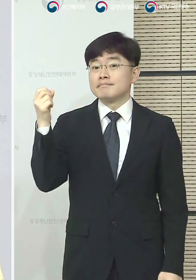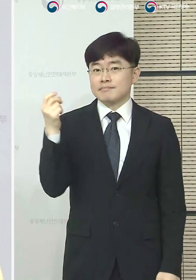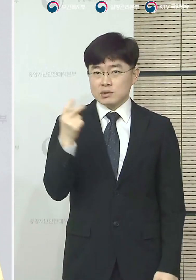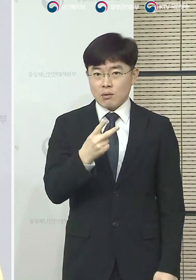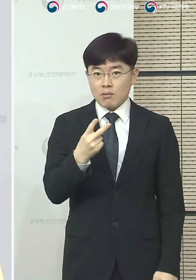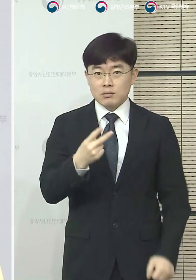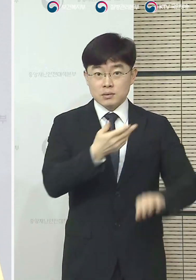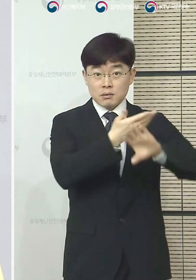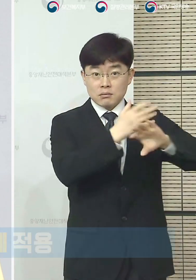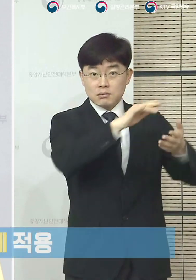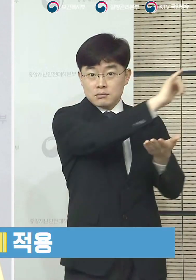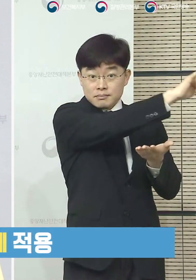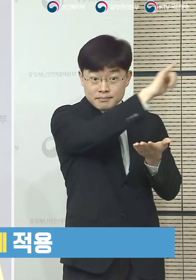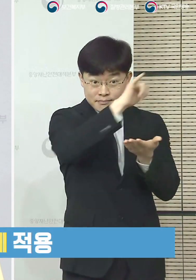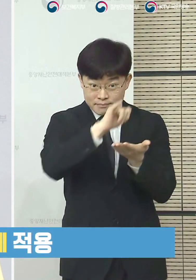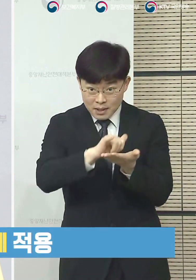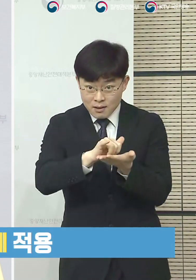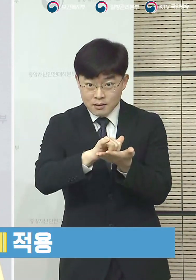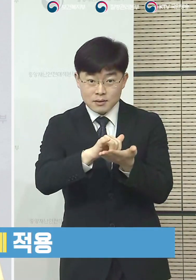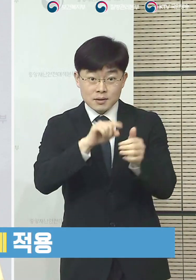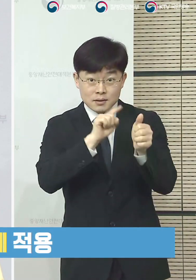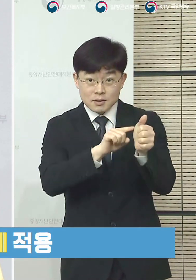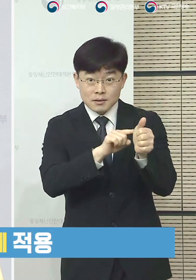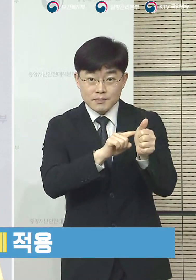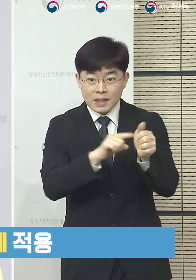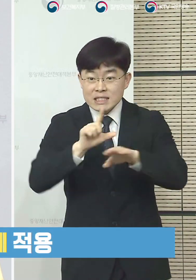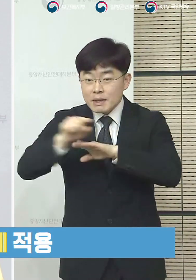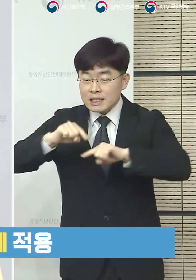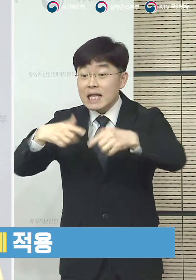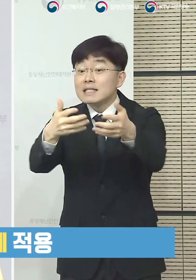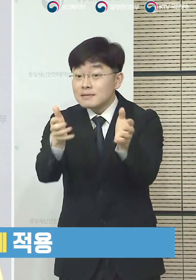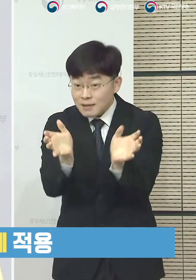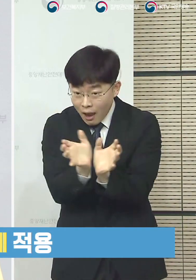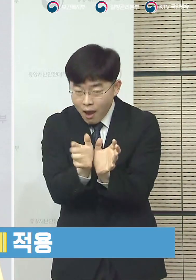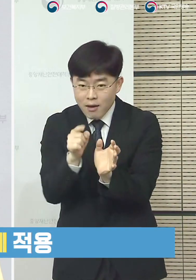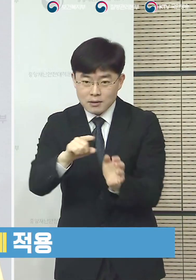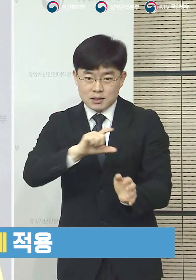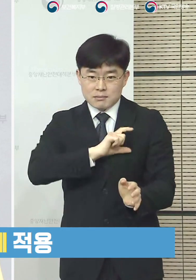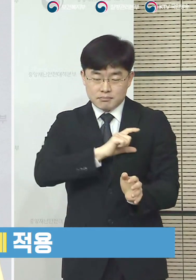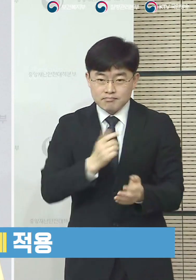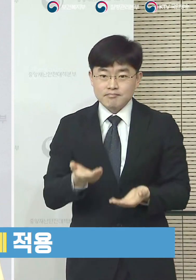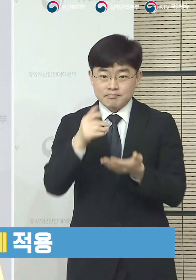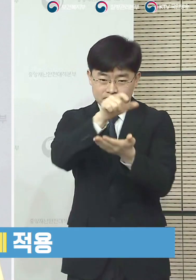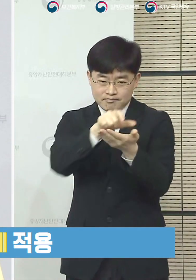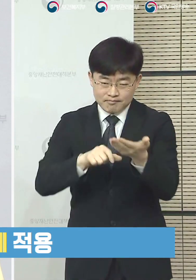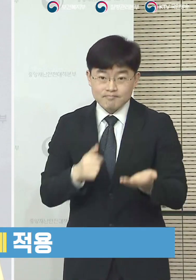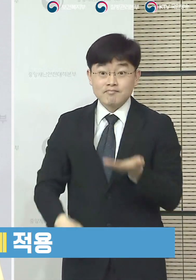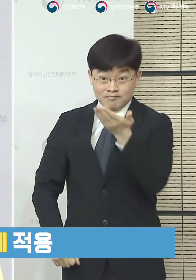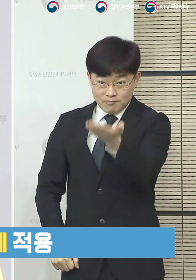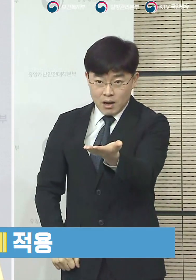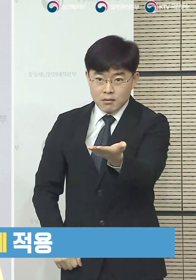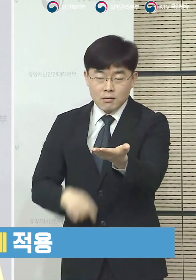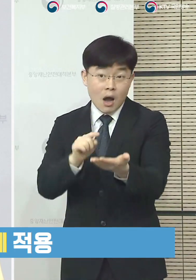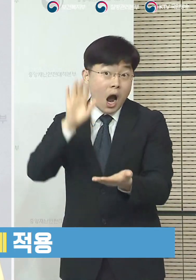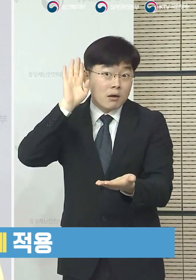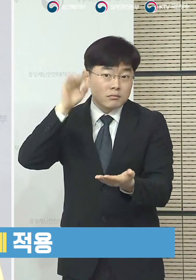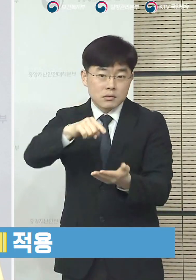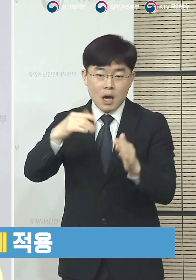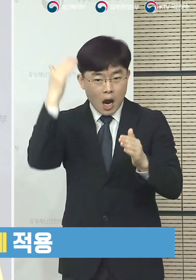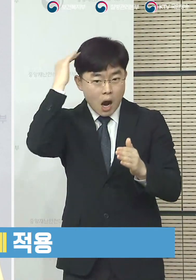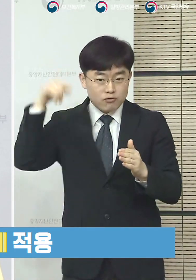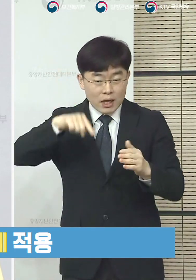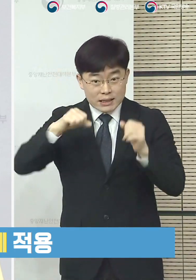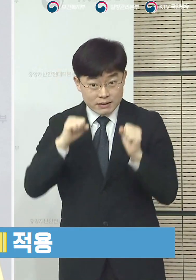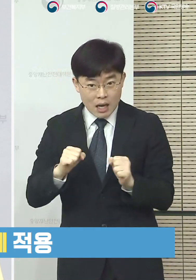해외에서 입국한 입국자에 대해서는 지방자치단체의 명단을 통보하여 입국 후 2주간은